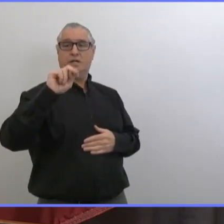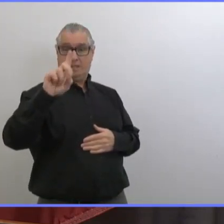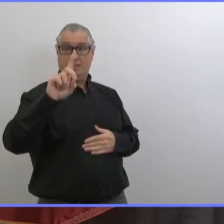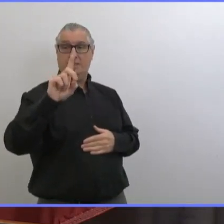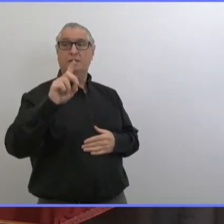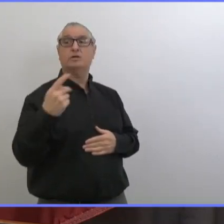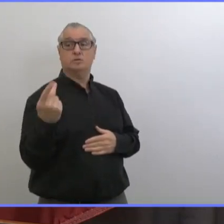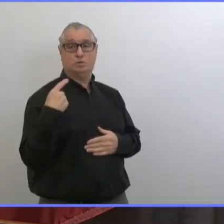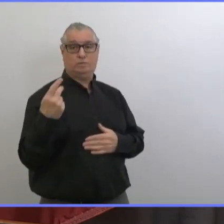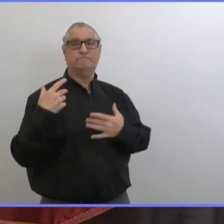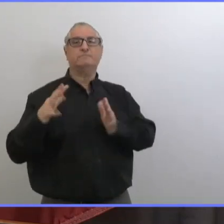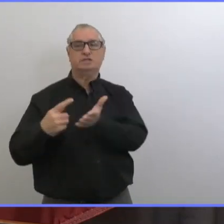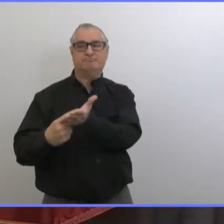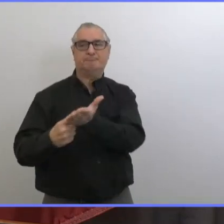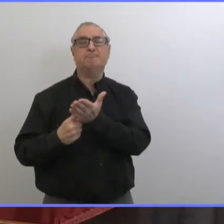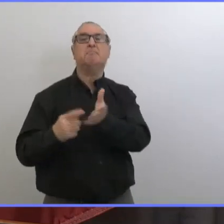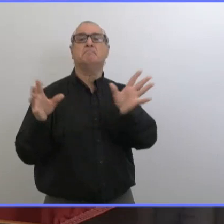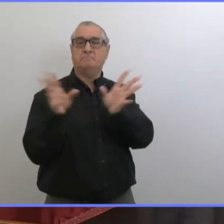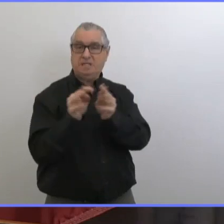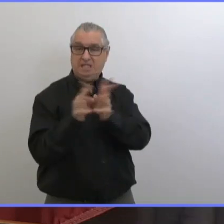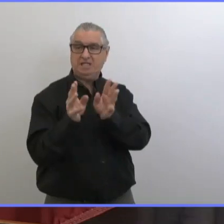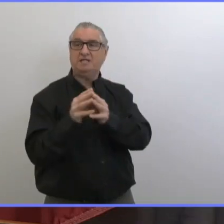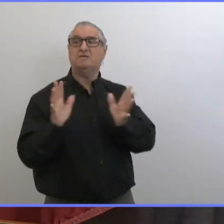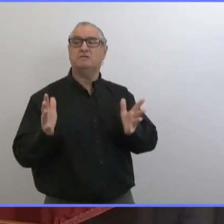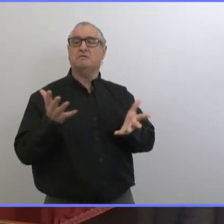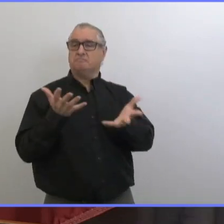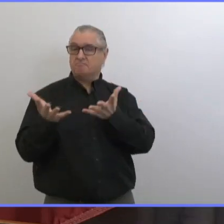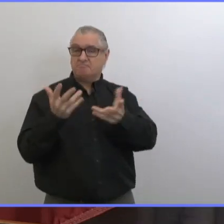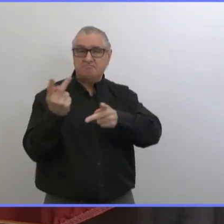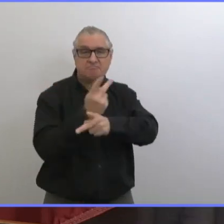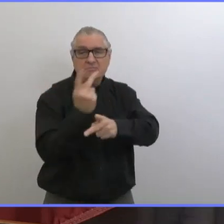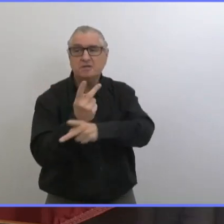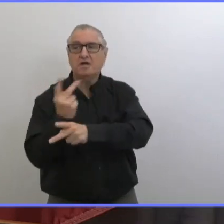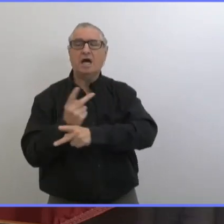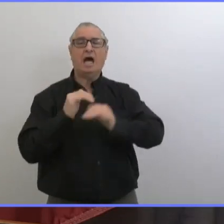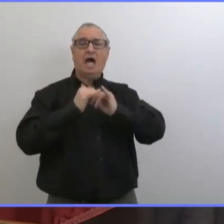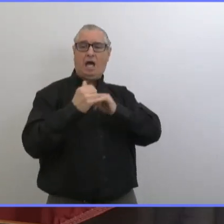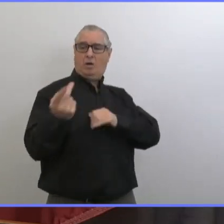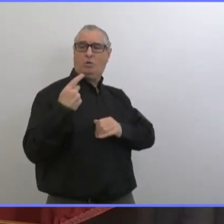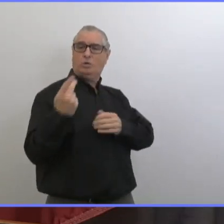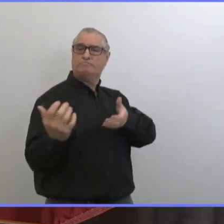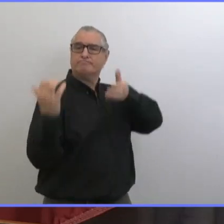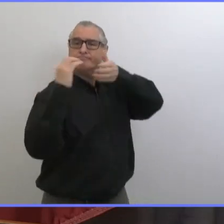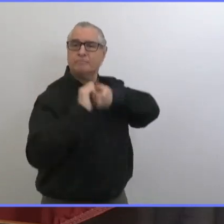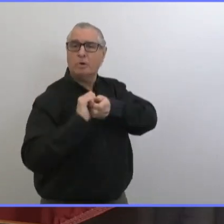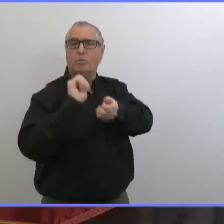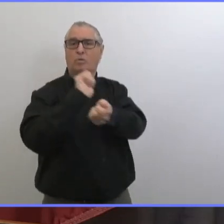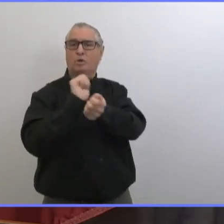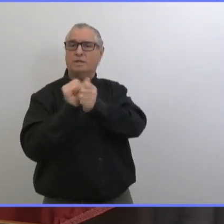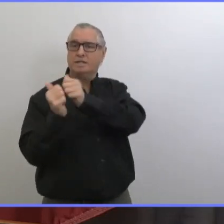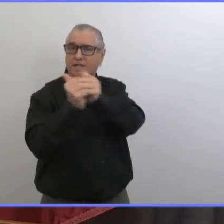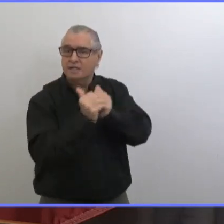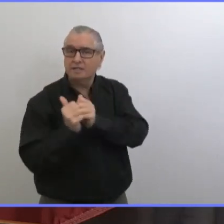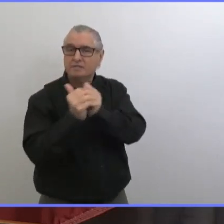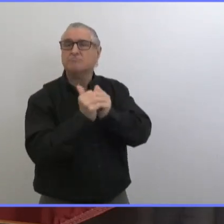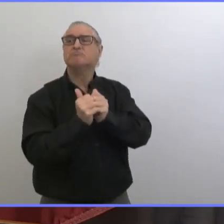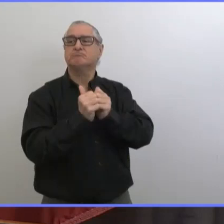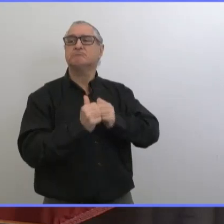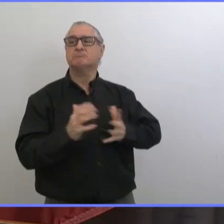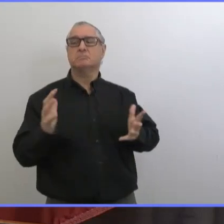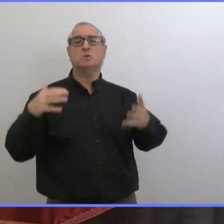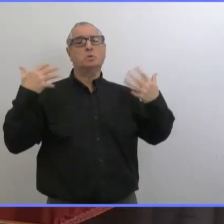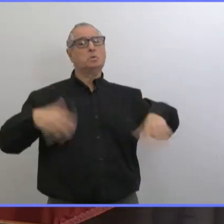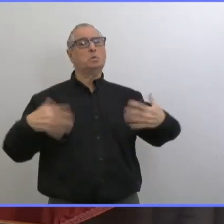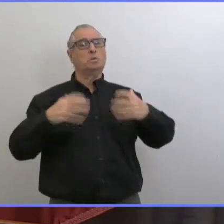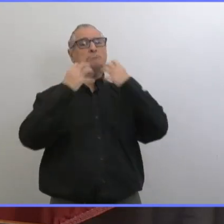représentants ont des discussions en arrière scène et voir comment on peut travailler ensemble, collaborer